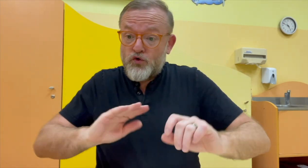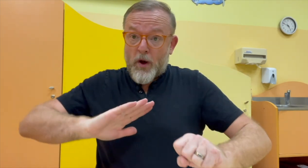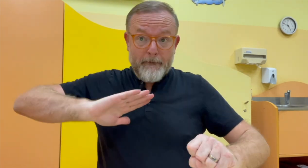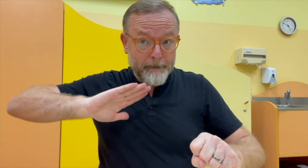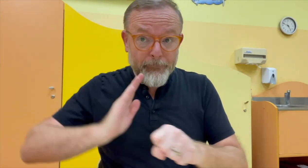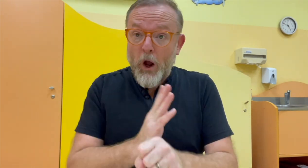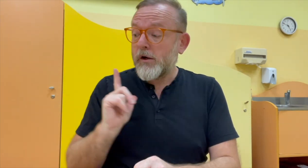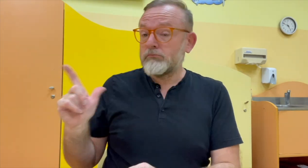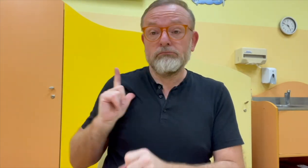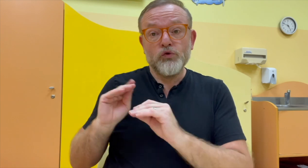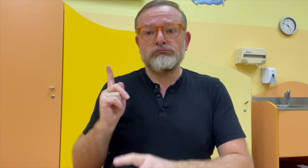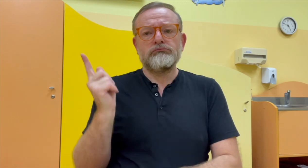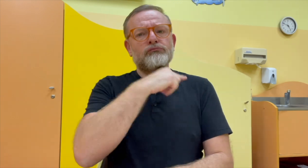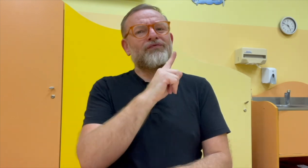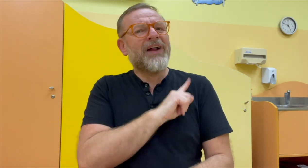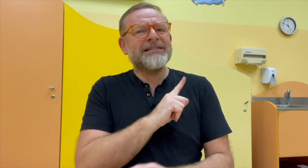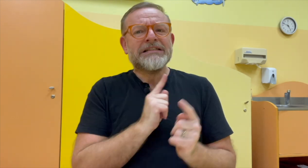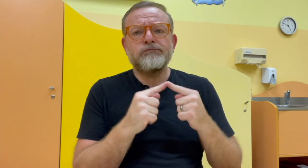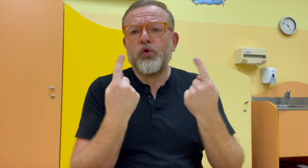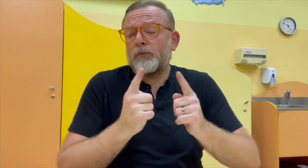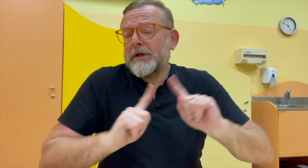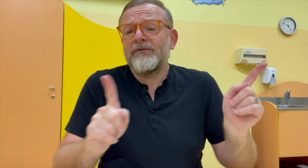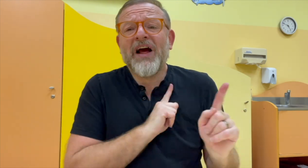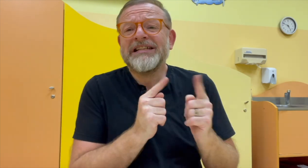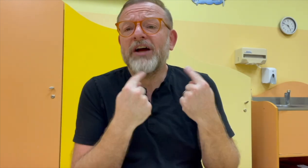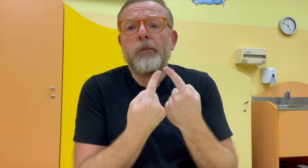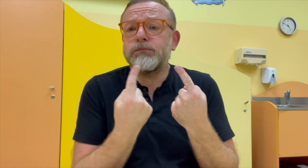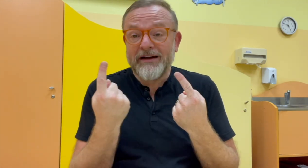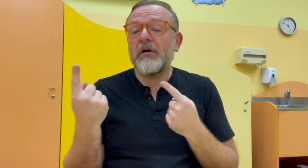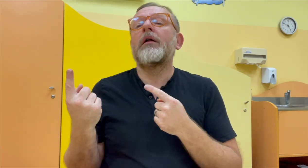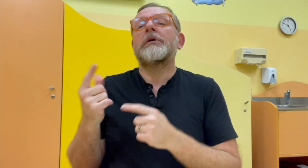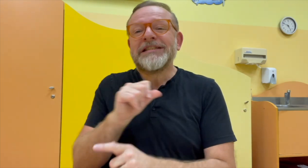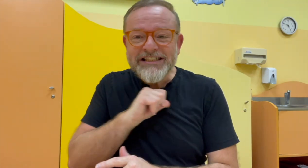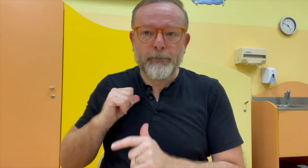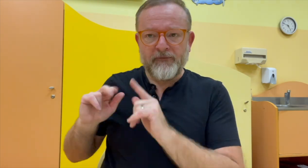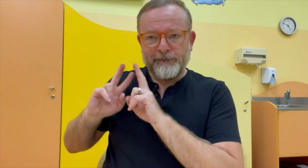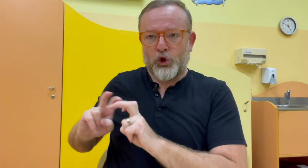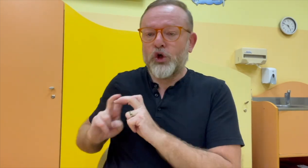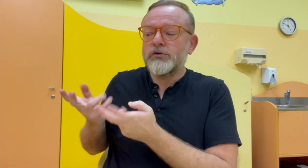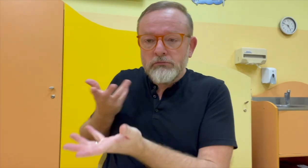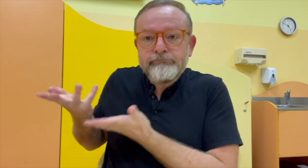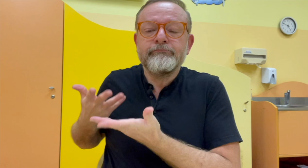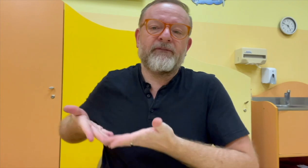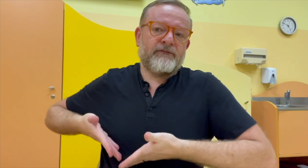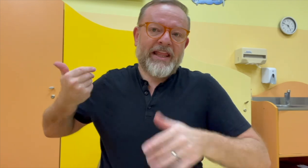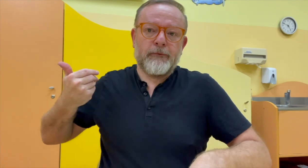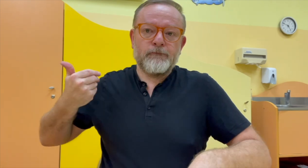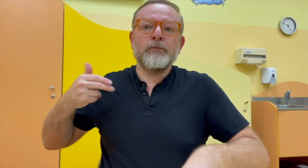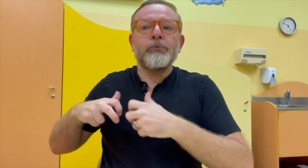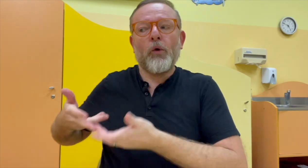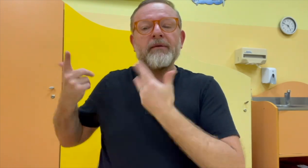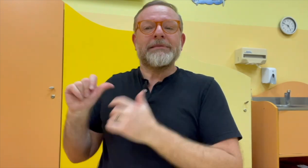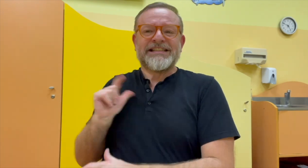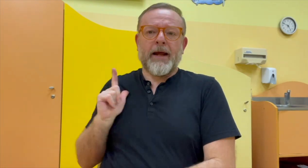profesionálové vchování. Ty emoce je potřeba dát stranou a potom si je třeba vyříkat v kabinetu nebo si je vyřešit